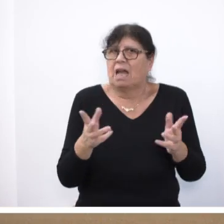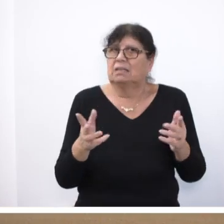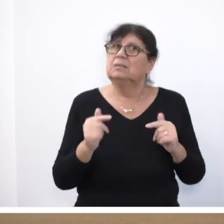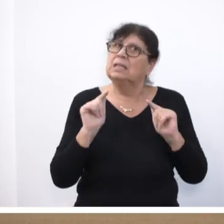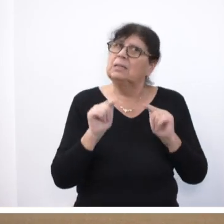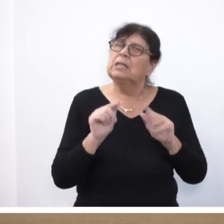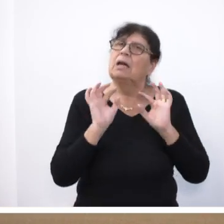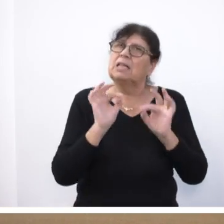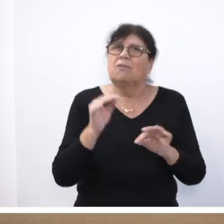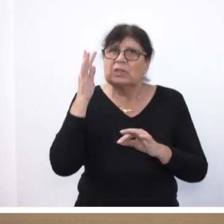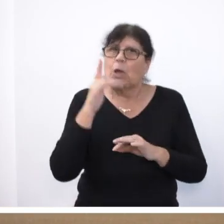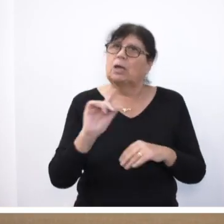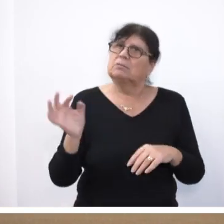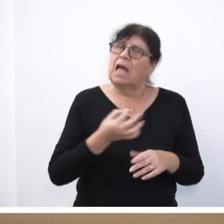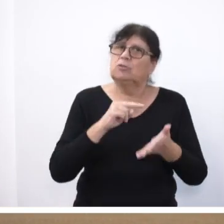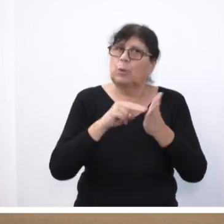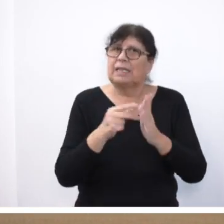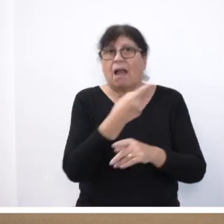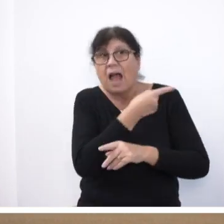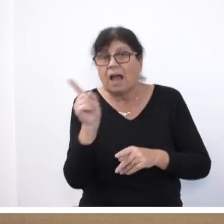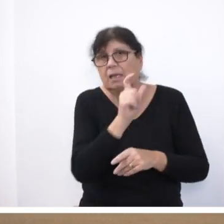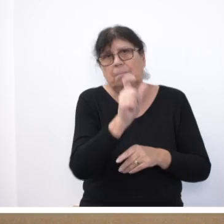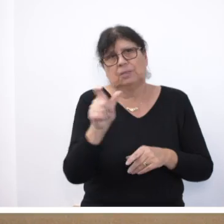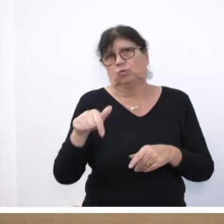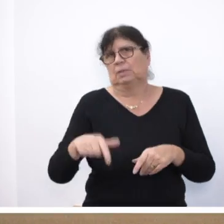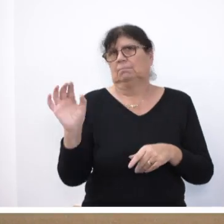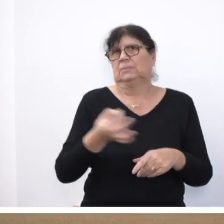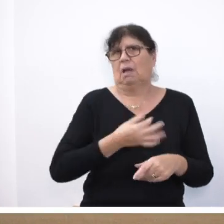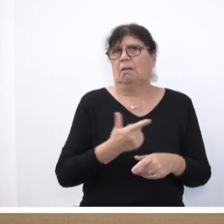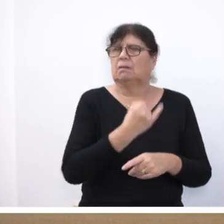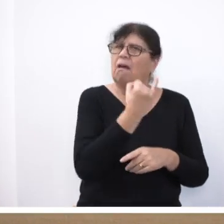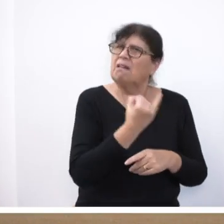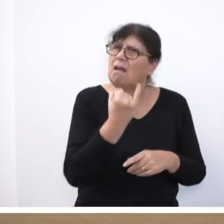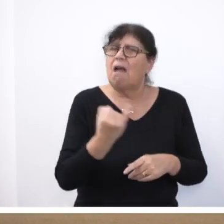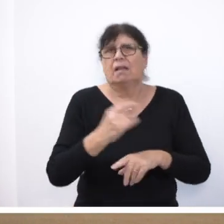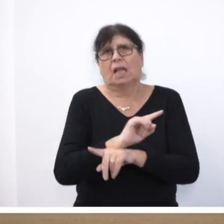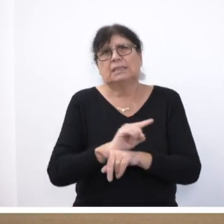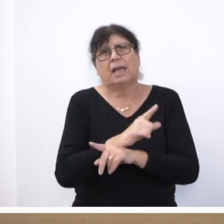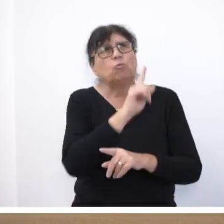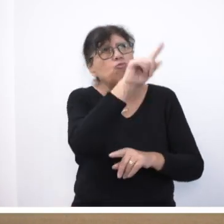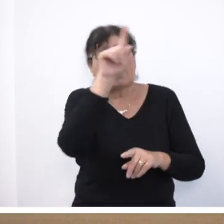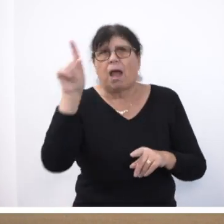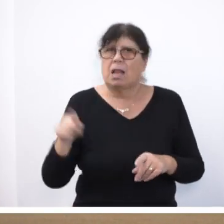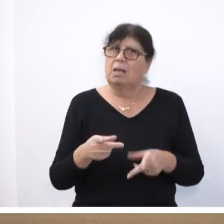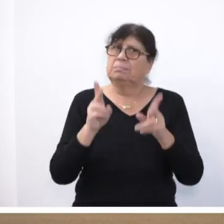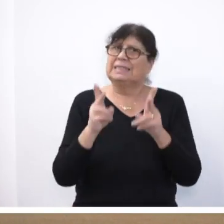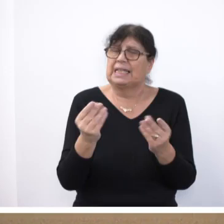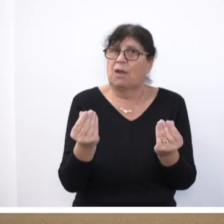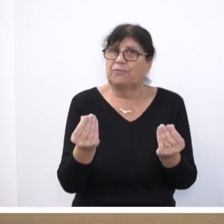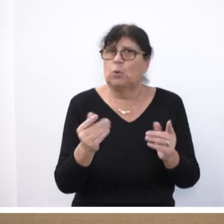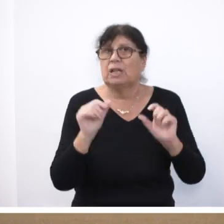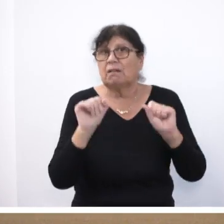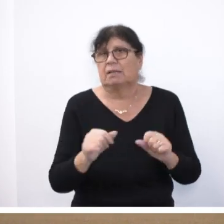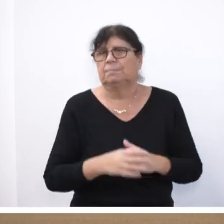saarländische Politiker, dass alle Menschen im Saarland sich jederzeit und an allen Orten sicher fühlen